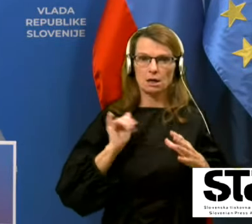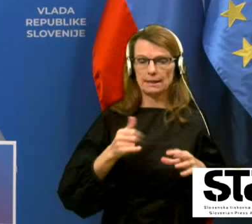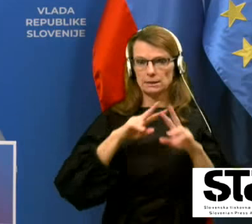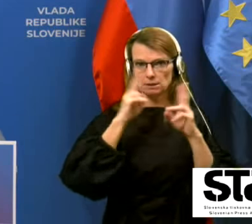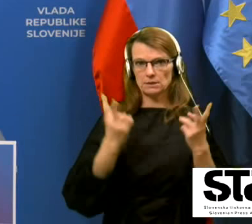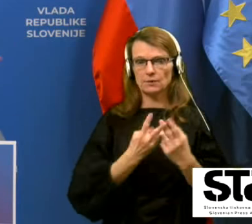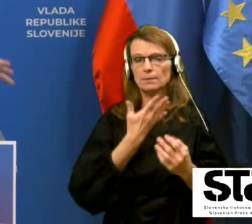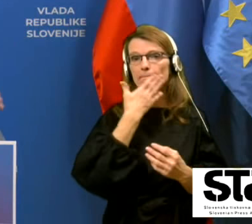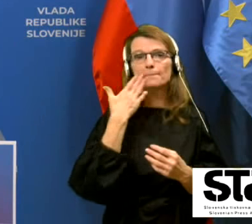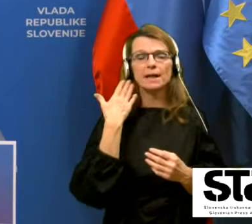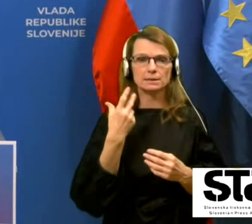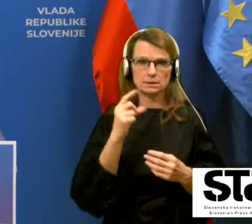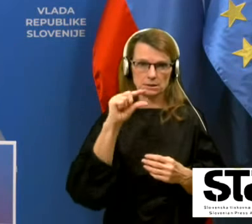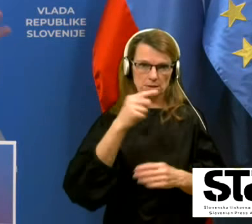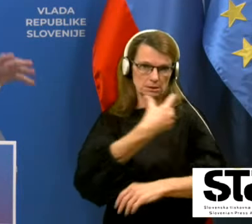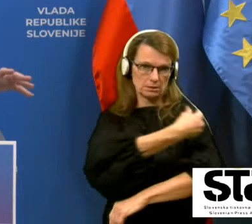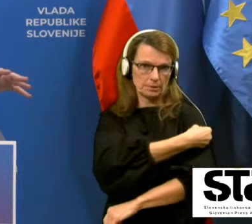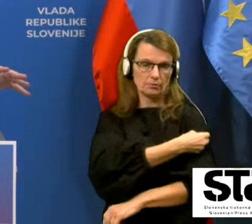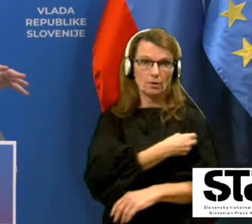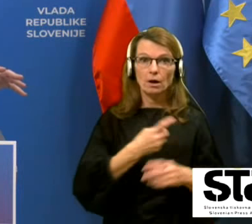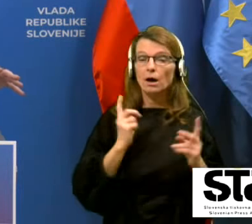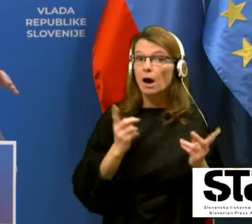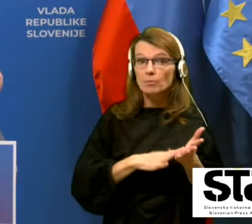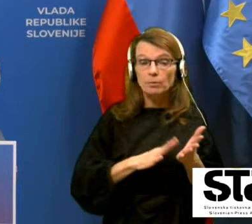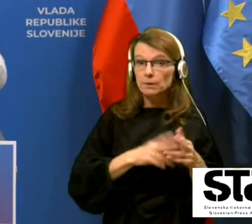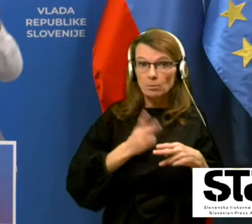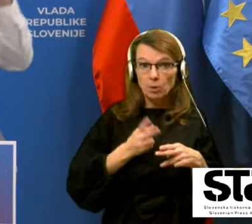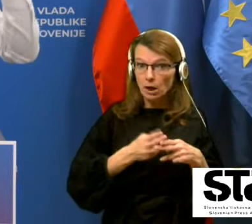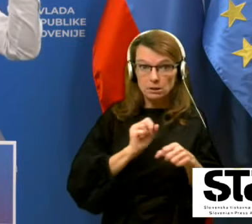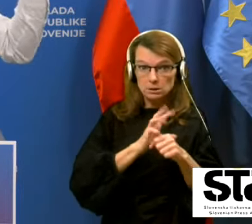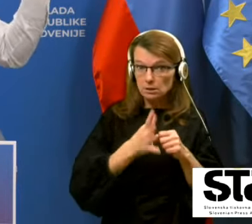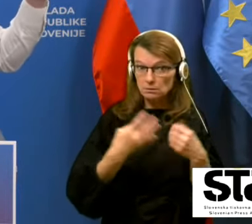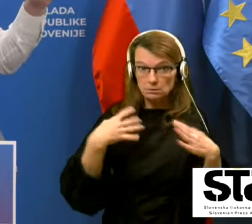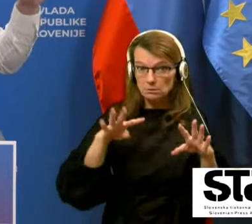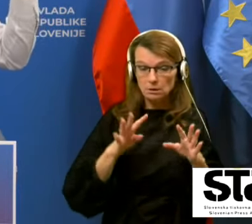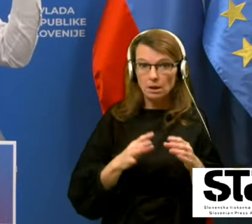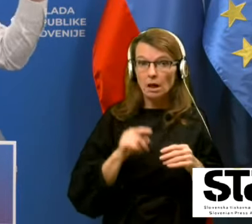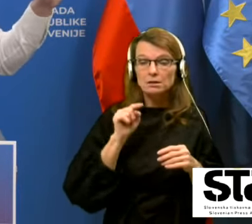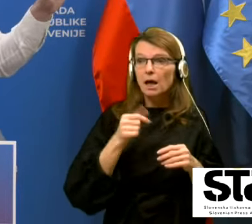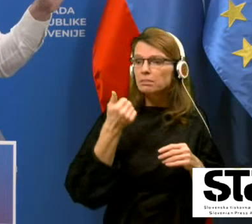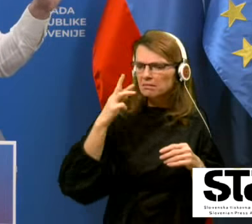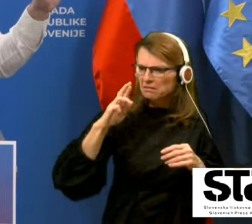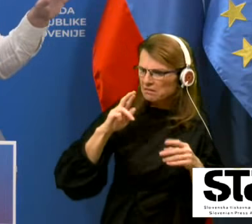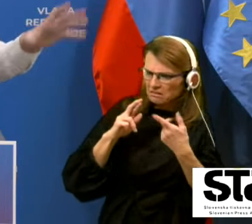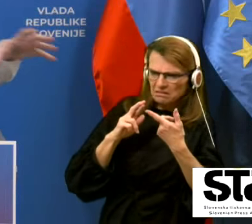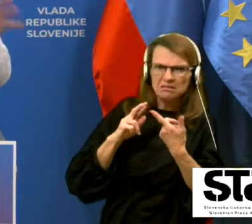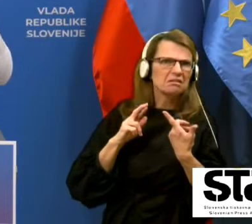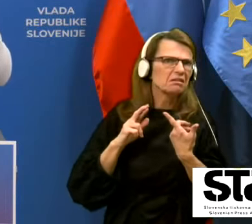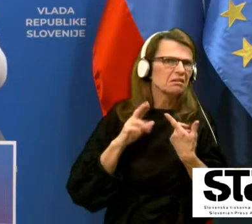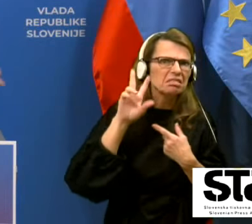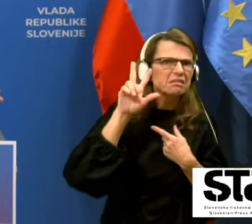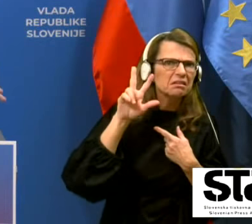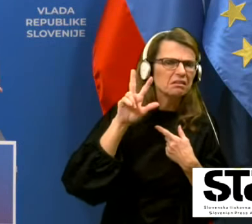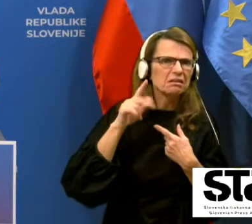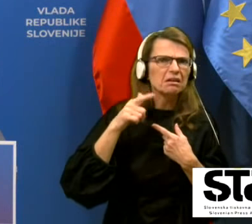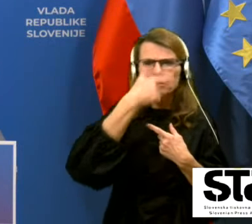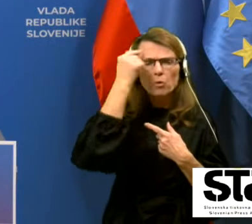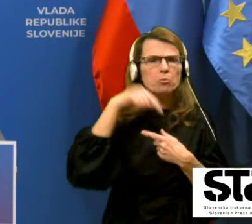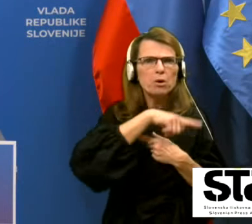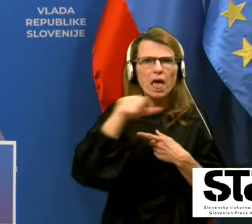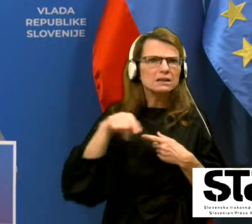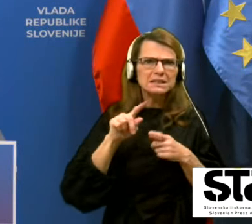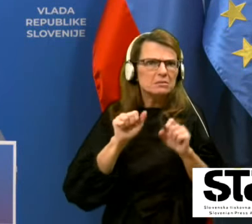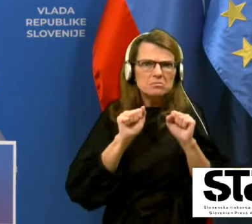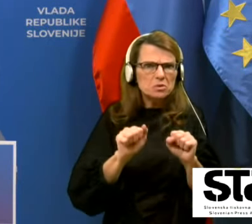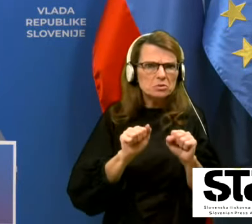pomeni bolezen, kot je COVID, za katero je cela populacija neimuna, z enim R-jem, tam približno okoli tri, in kakšne škode in kako